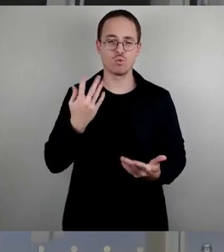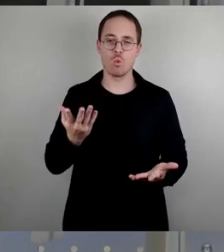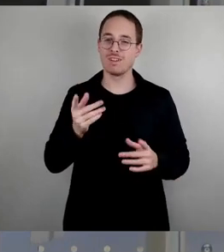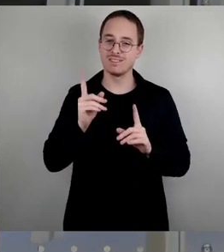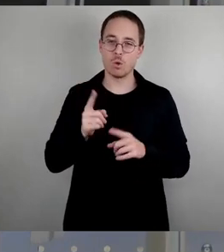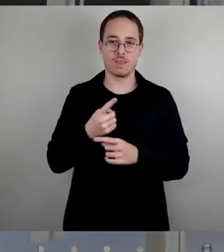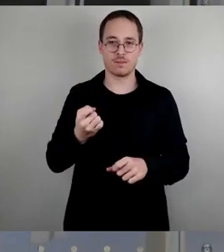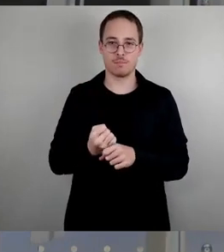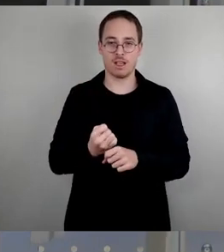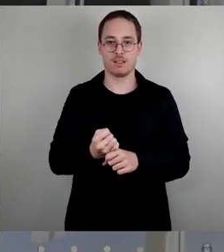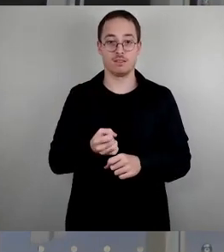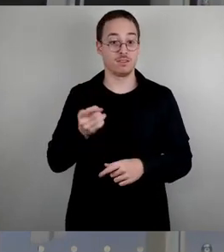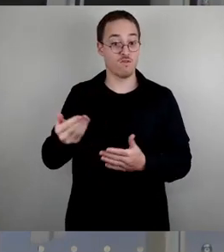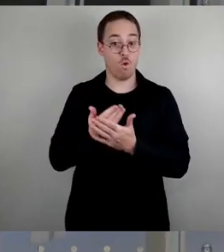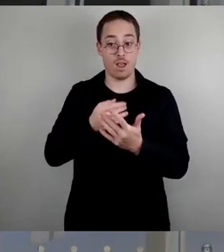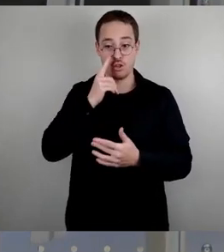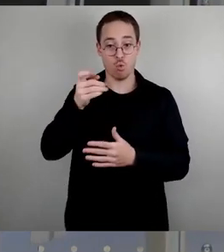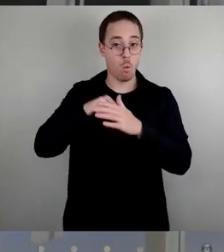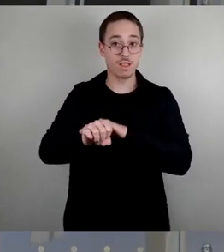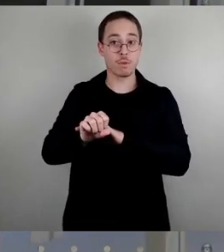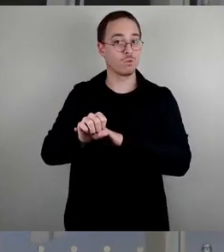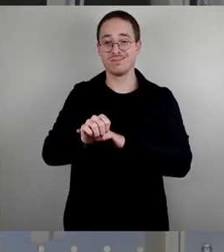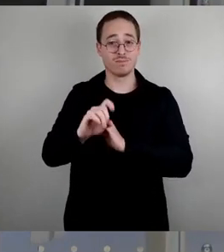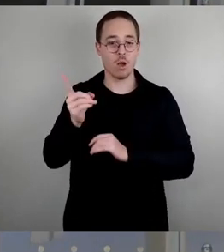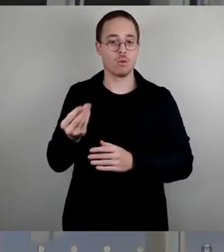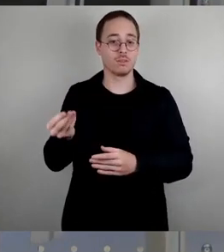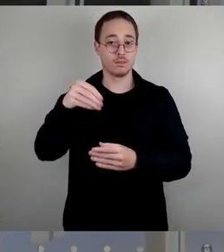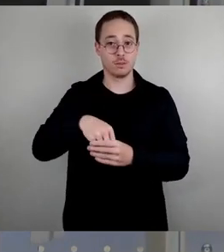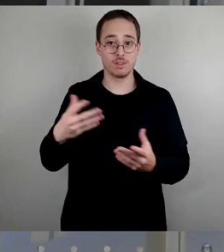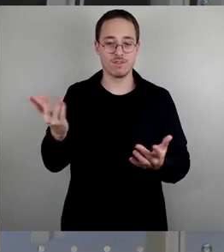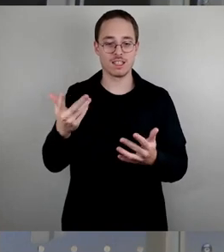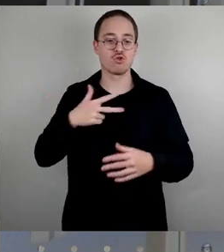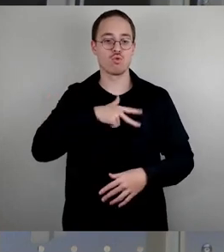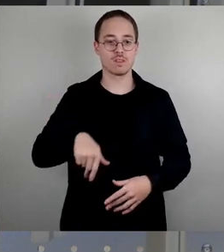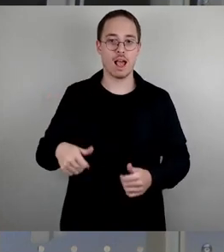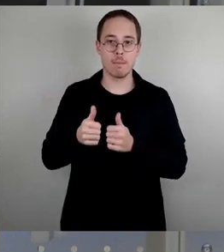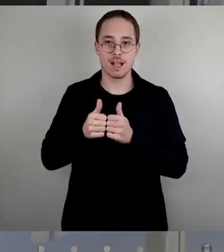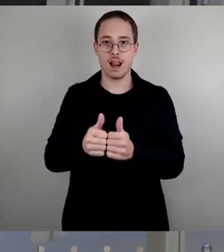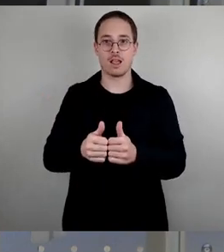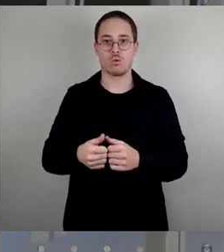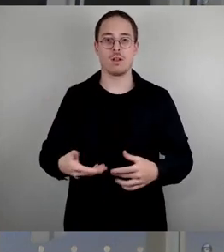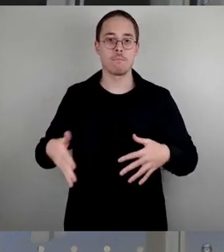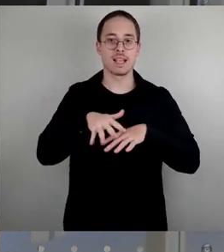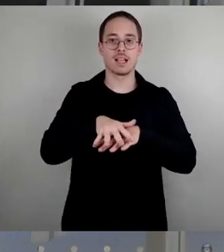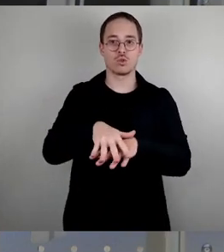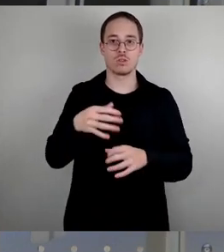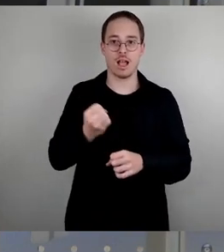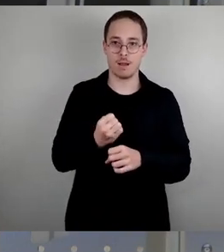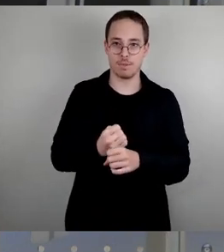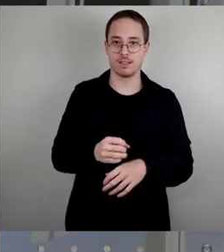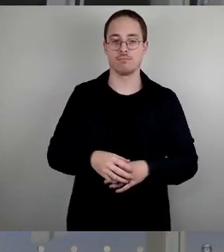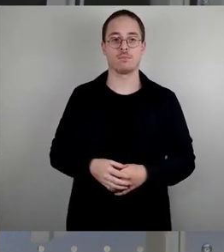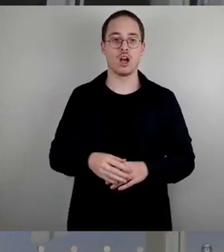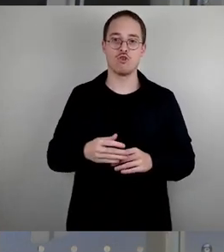nur um die Unterbringung, es geht um die soziale Begleitung der Menschen hier vor Ort. Es geht um die Migrationsarbeit, es geht um Sprachkurse,